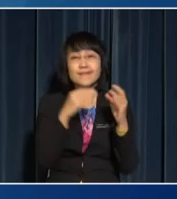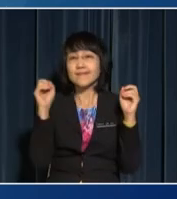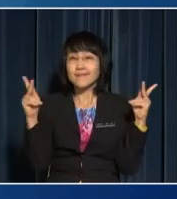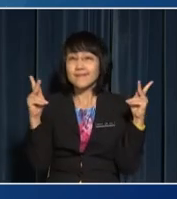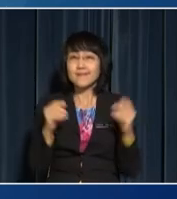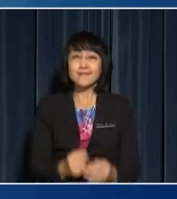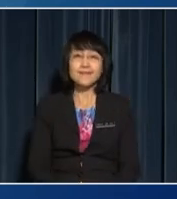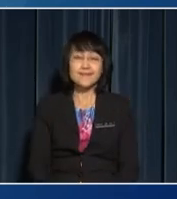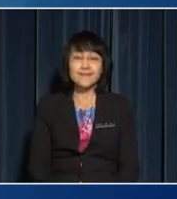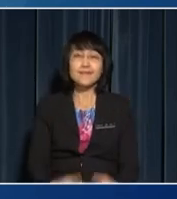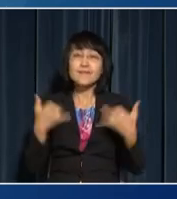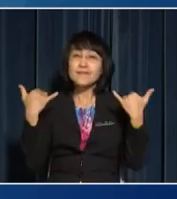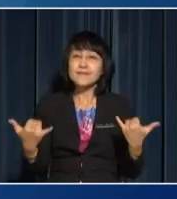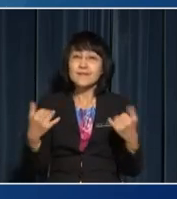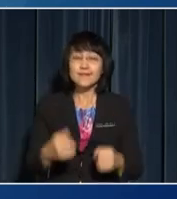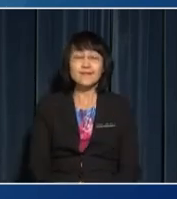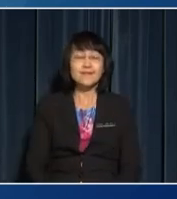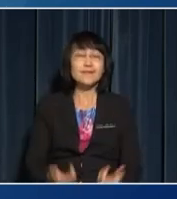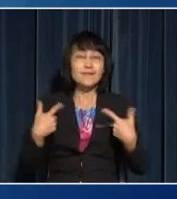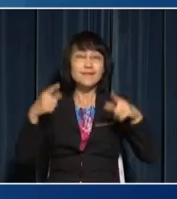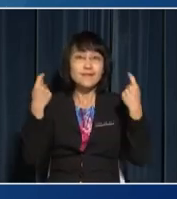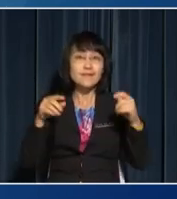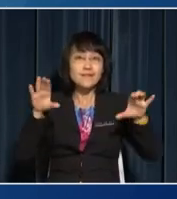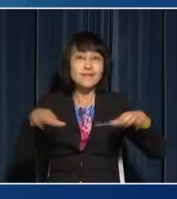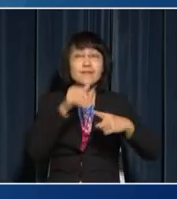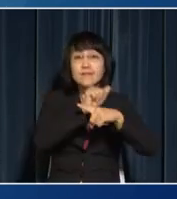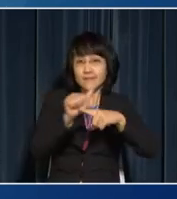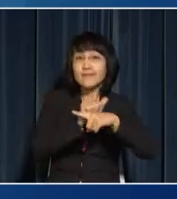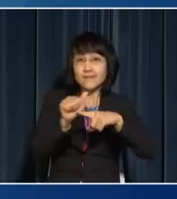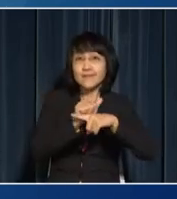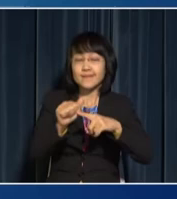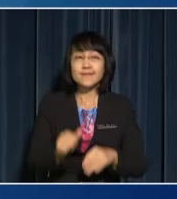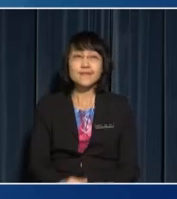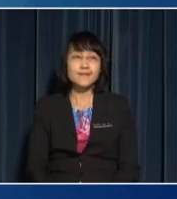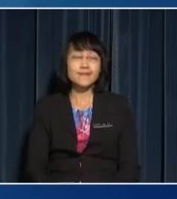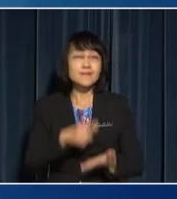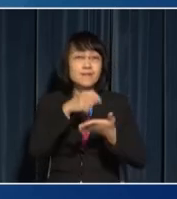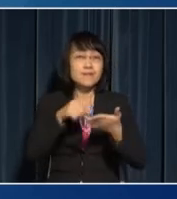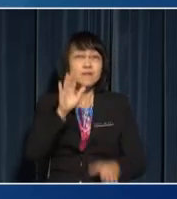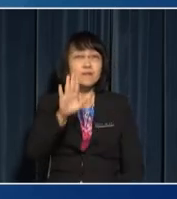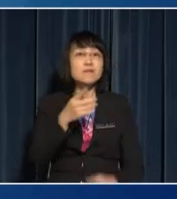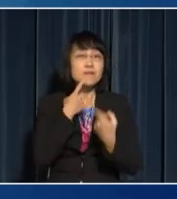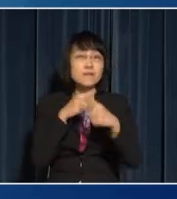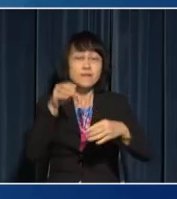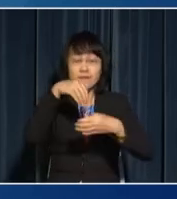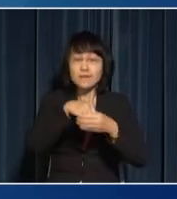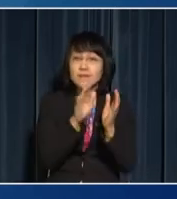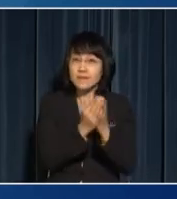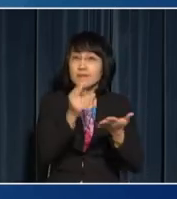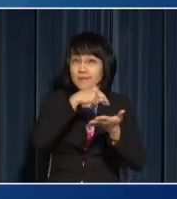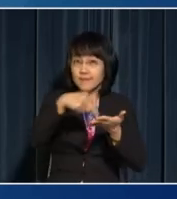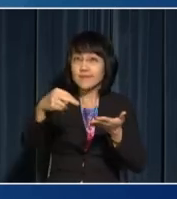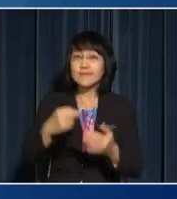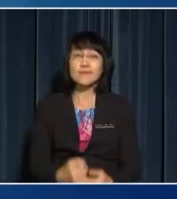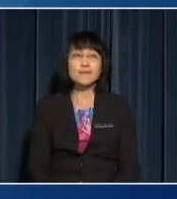Now, let's try to do the following exercises Write your answers in your